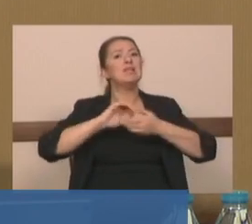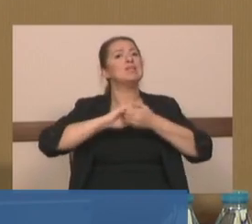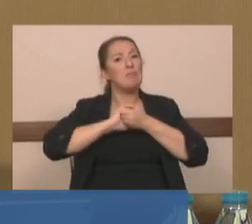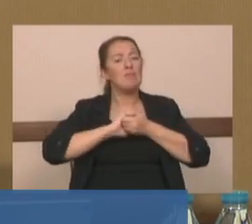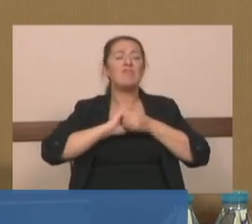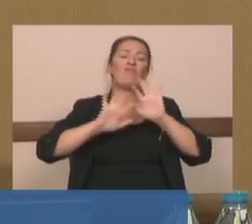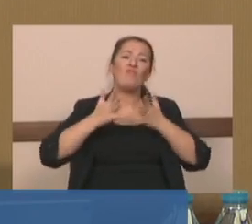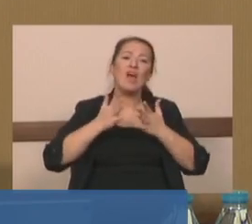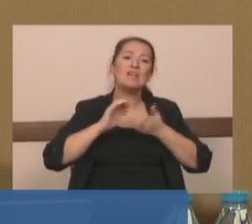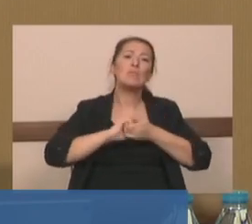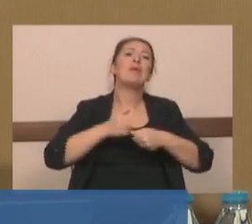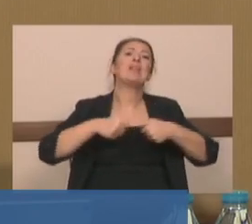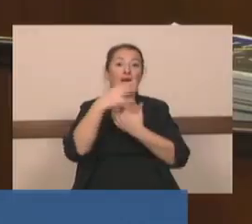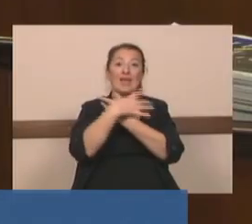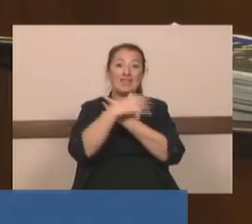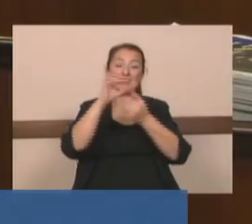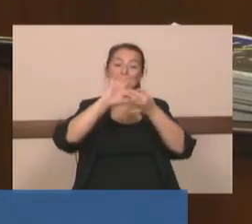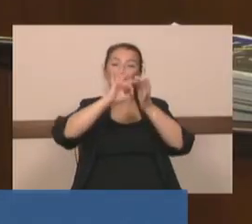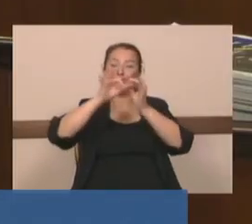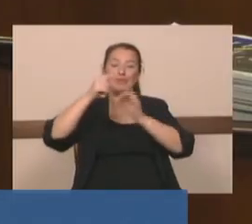hakaret değil. Literatürde böyle bir şey yok.